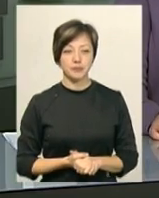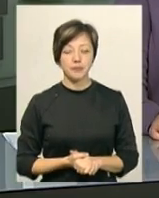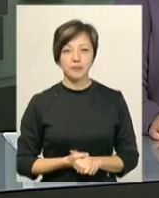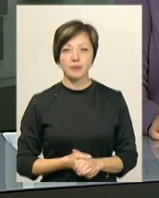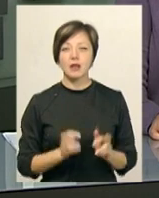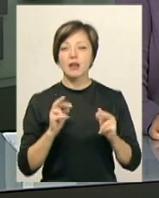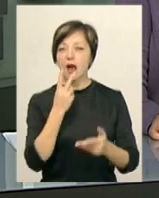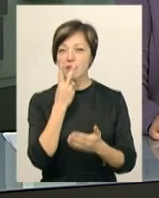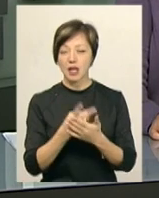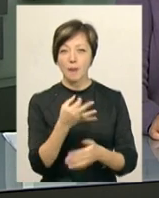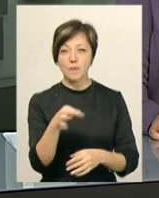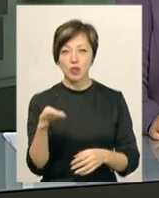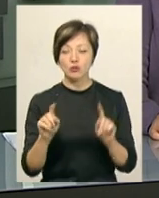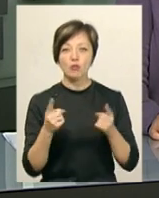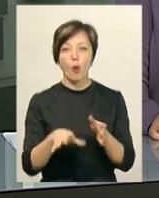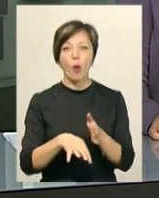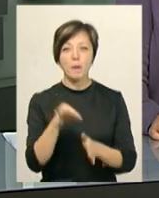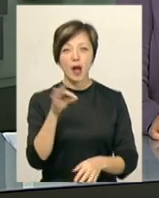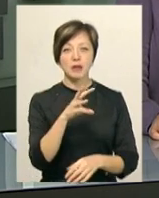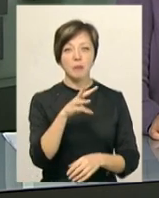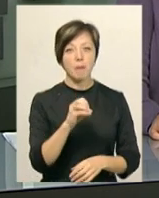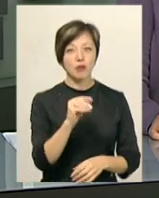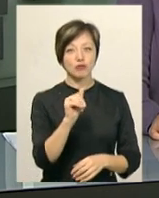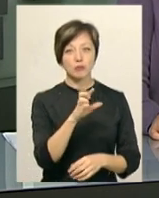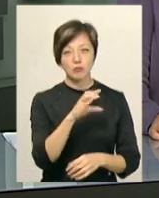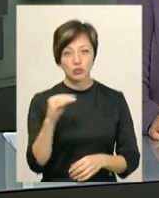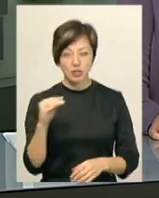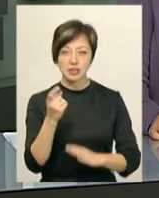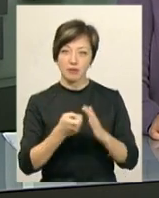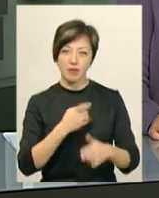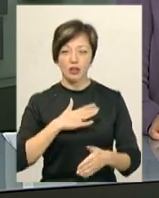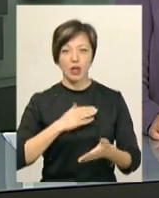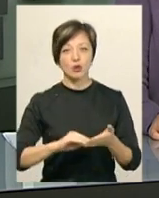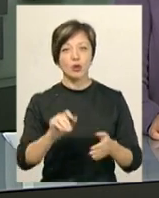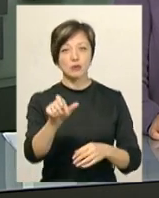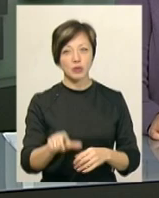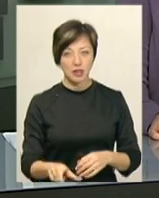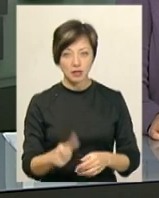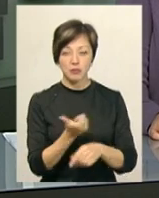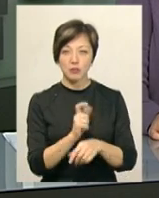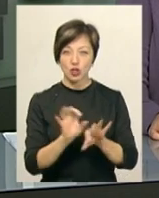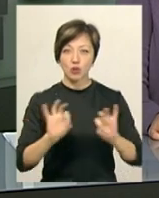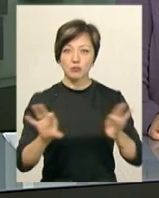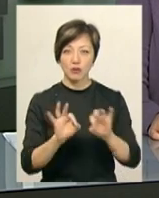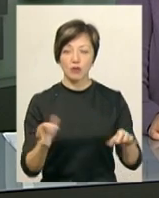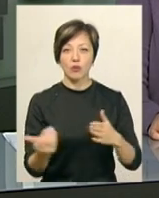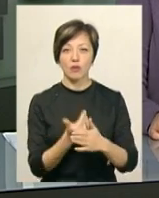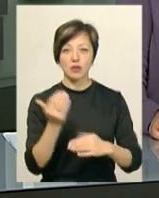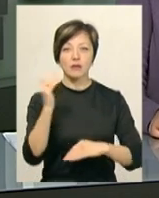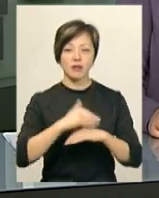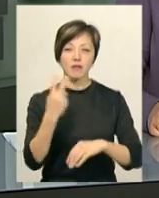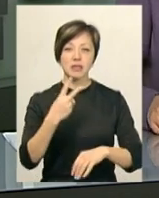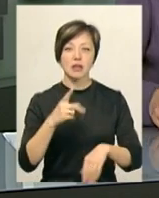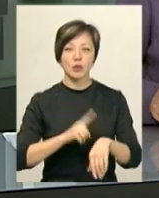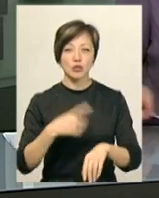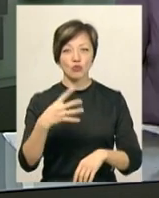Як виглядає монета та чому обрали саме Меджибільську фортецю для неї, дізнавалих Тетяна Ворожцова. Більше вона розповість у випуску новин о